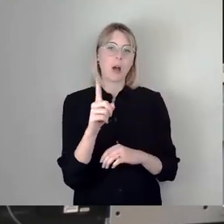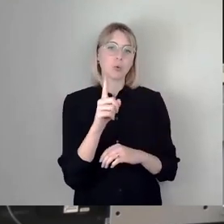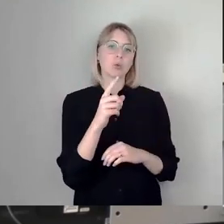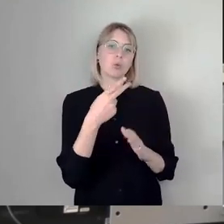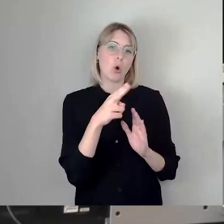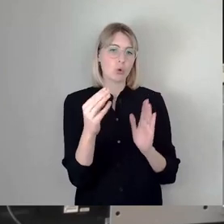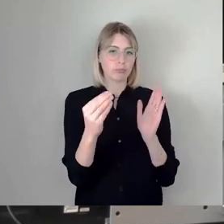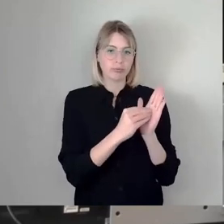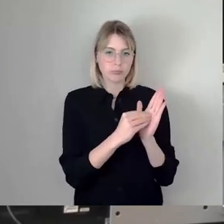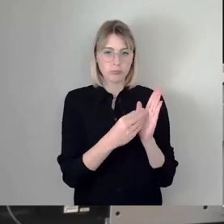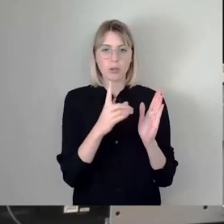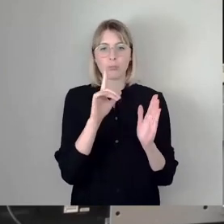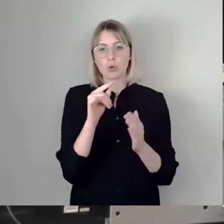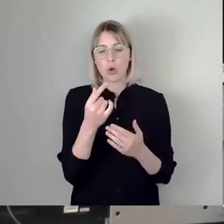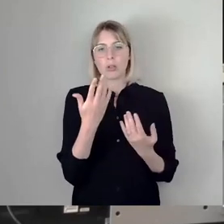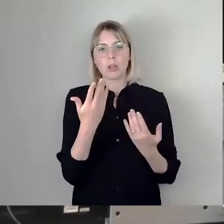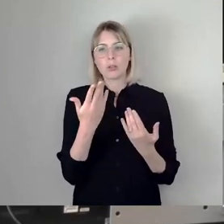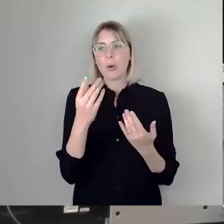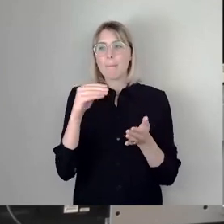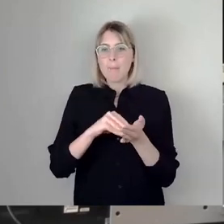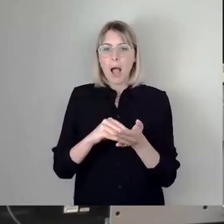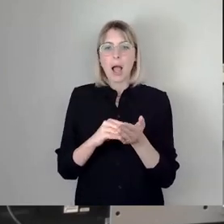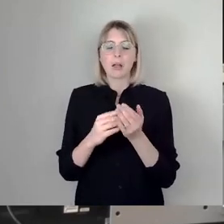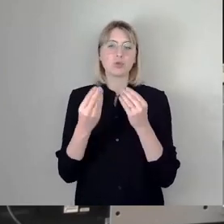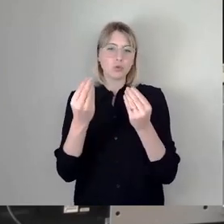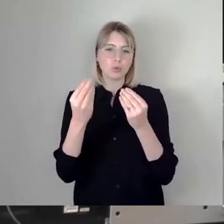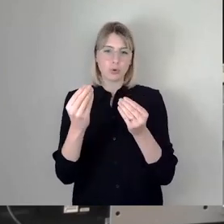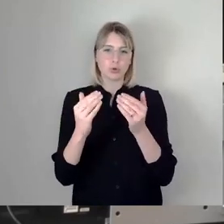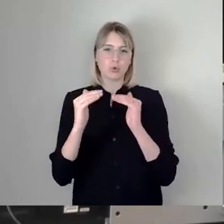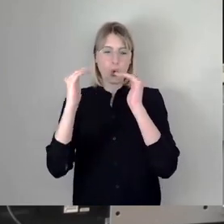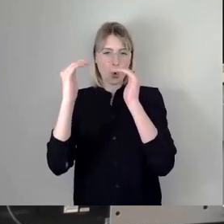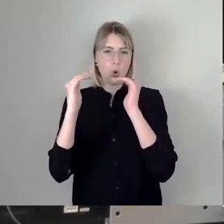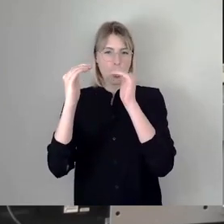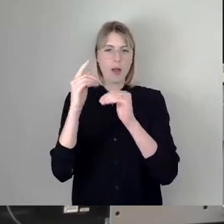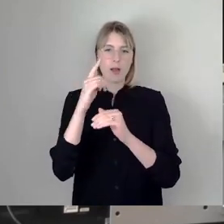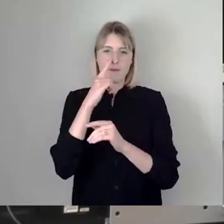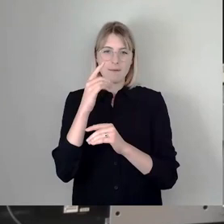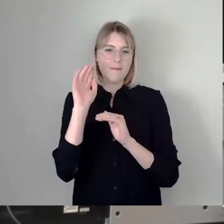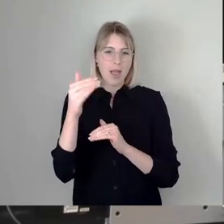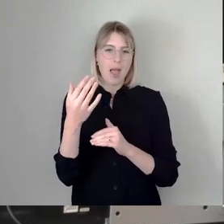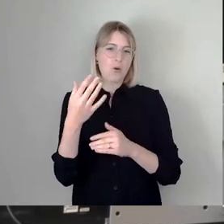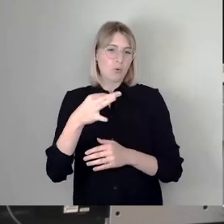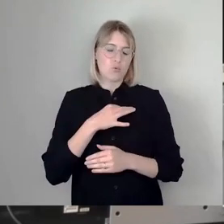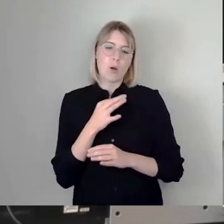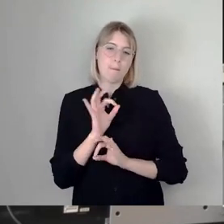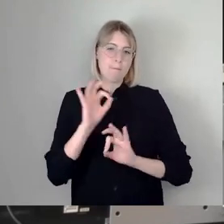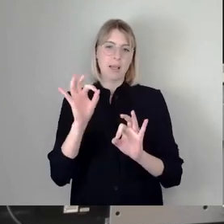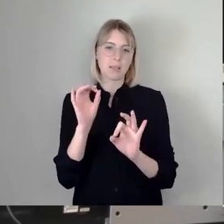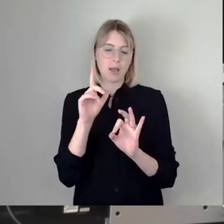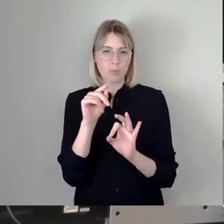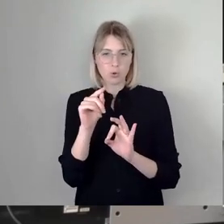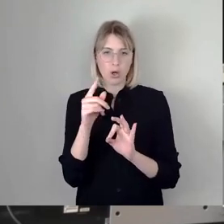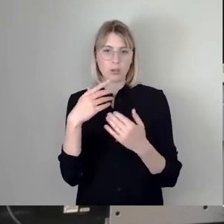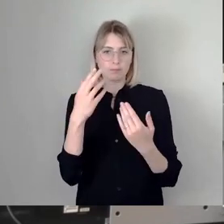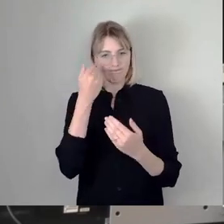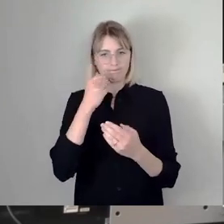wie gesagt, marktübliche Höhe wäre uns eigentlich der richtigere Begriff. Ja,